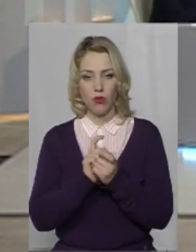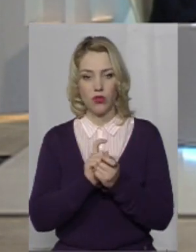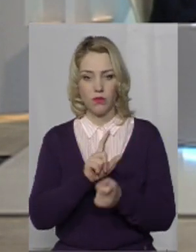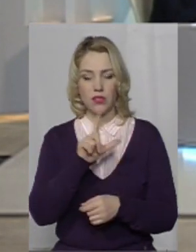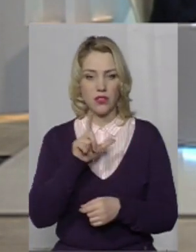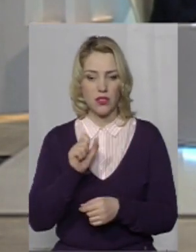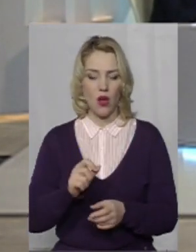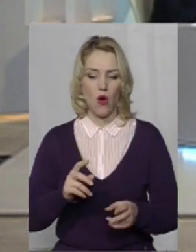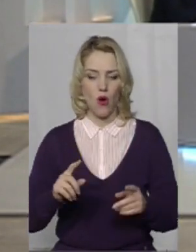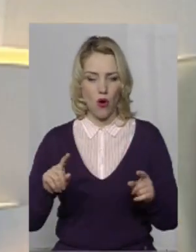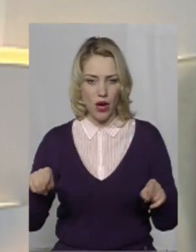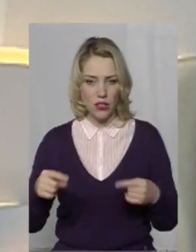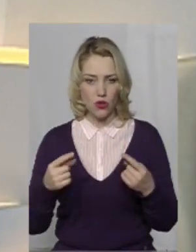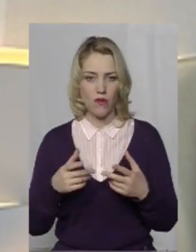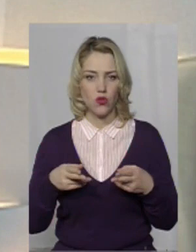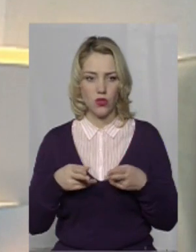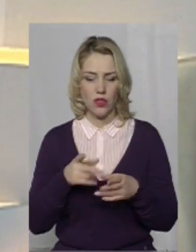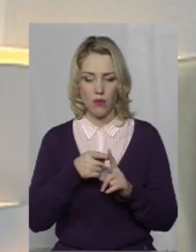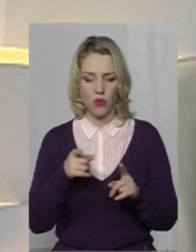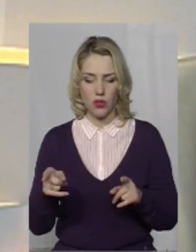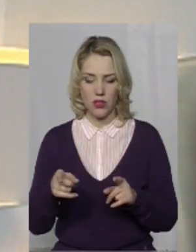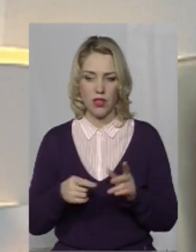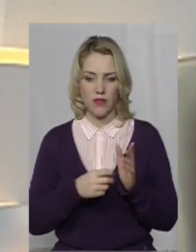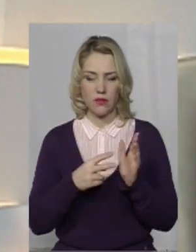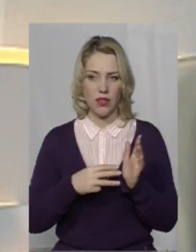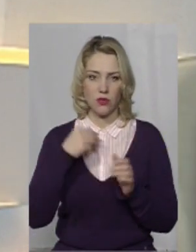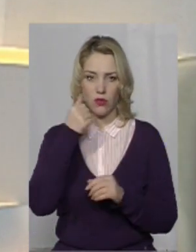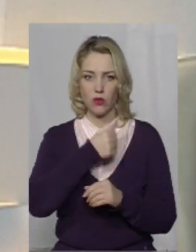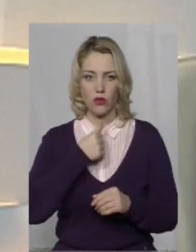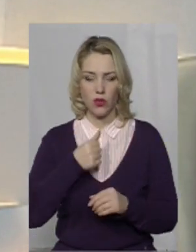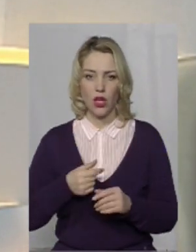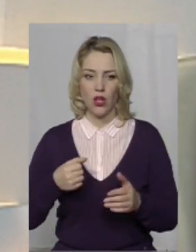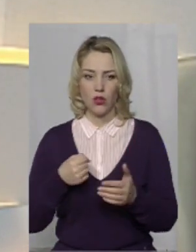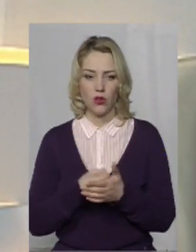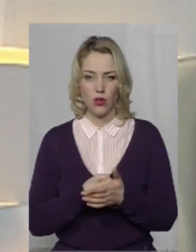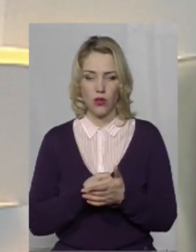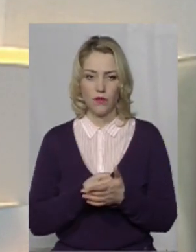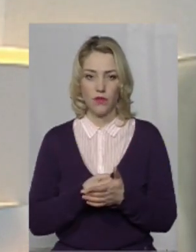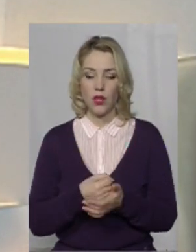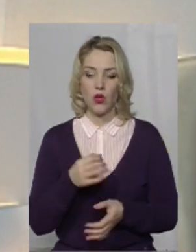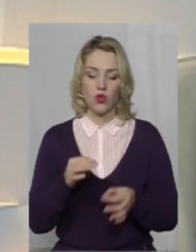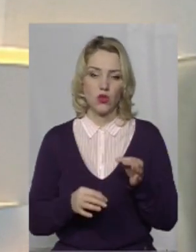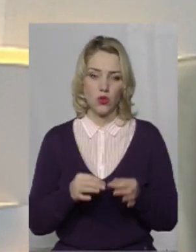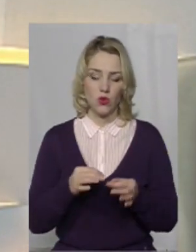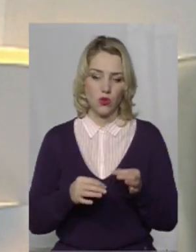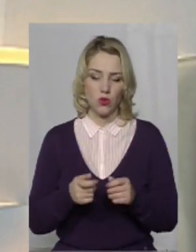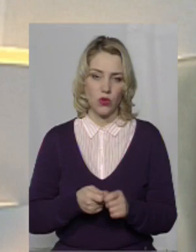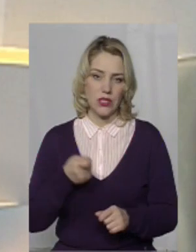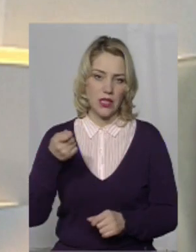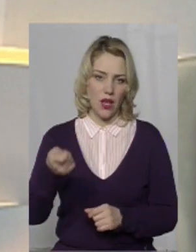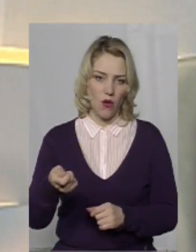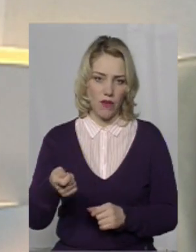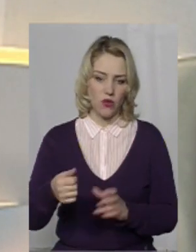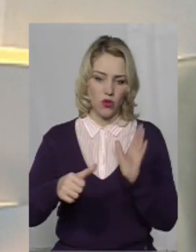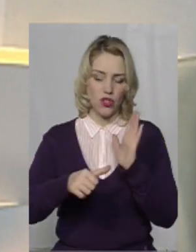злочинністю. На протязі 2018 року до суддів скеровано 6